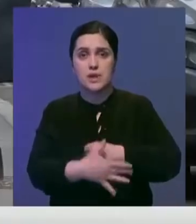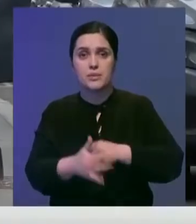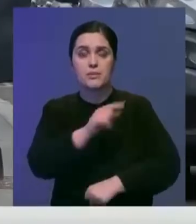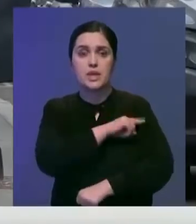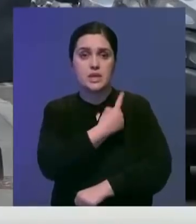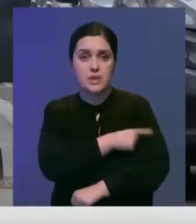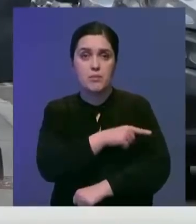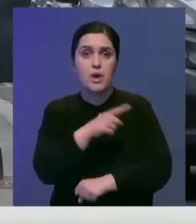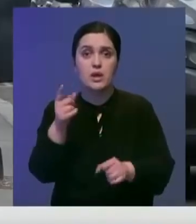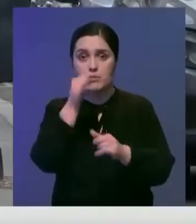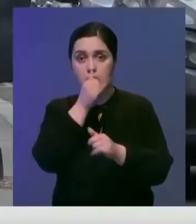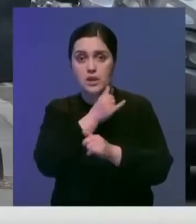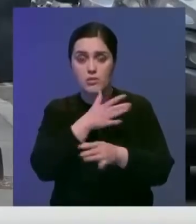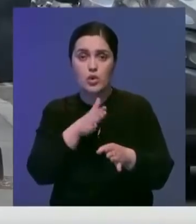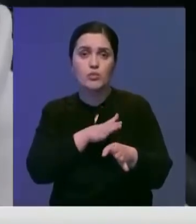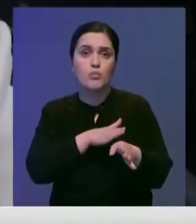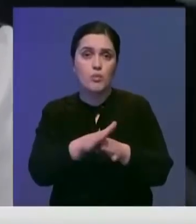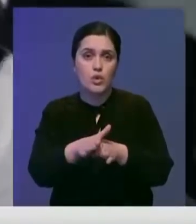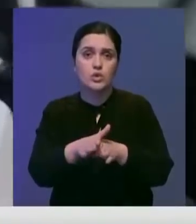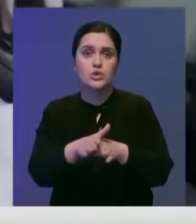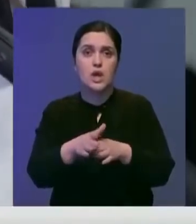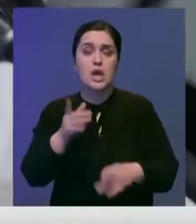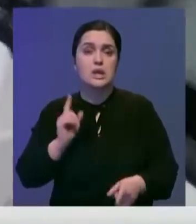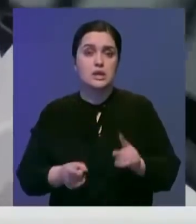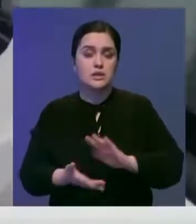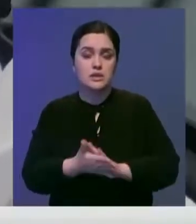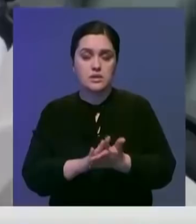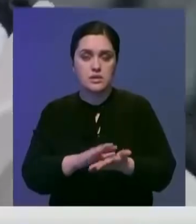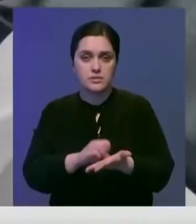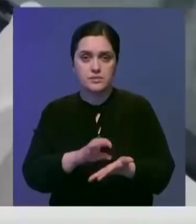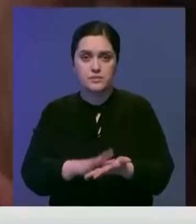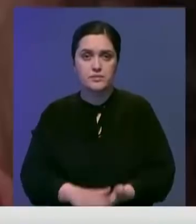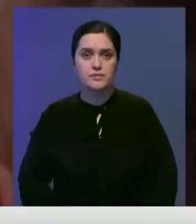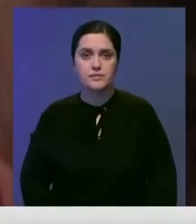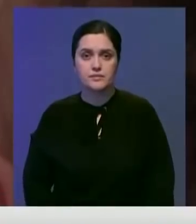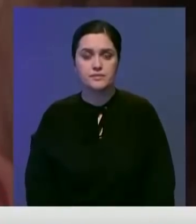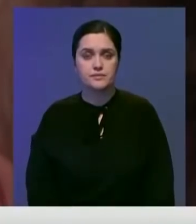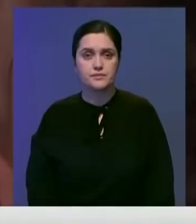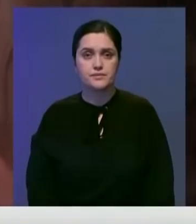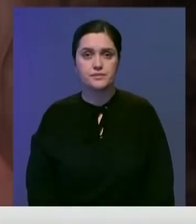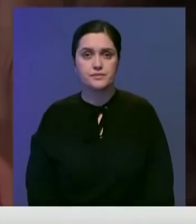центрам и больницам. Поэтому они не могут в полной мере отобразить реальную ситуацию.